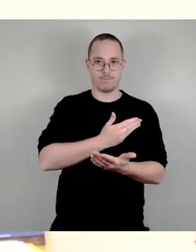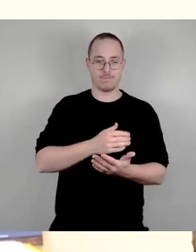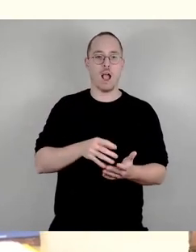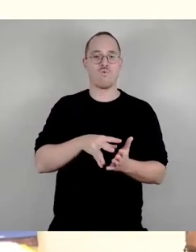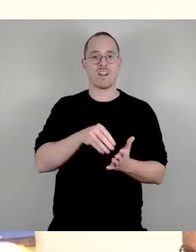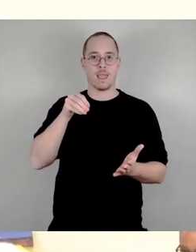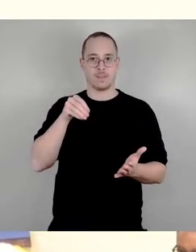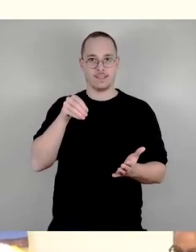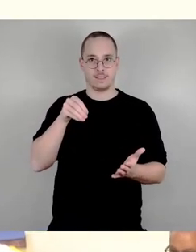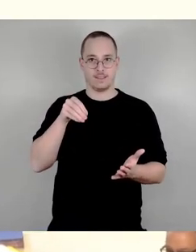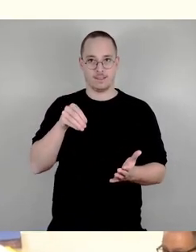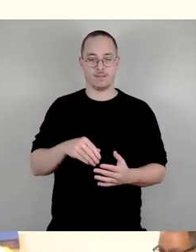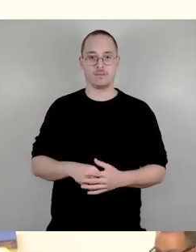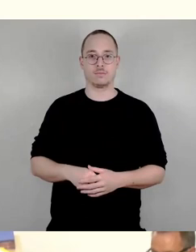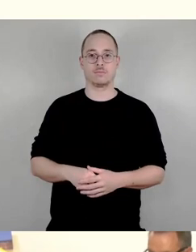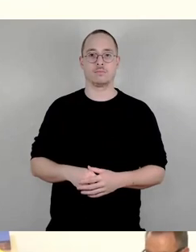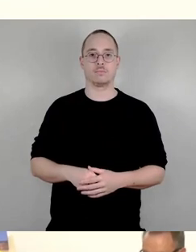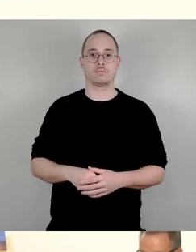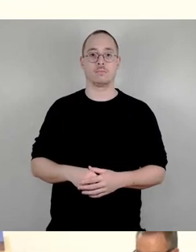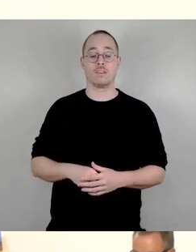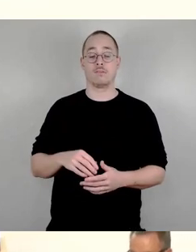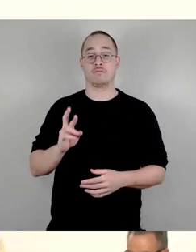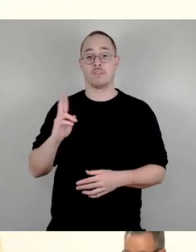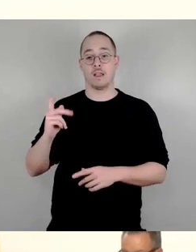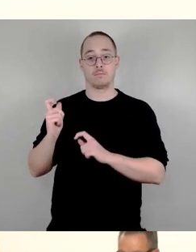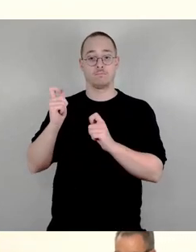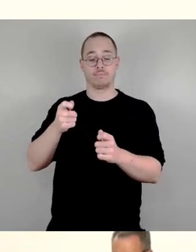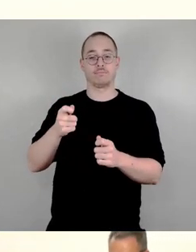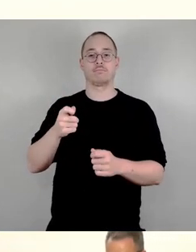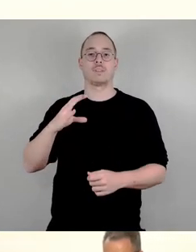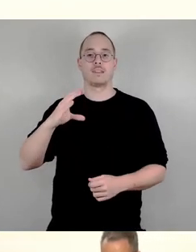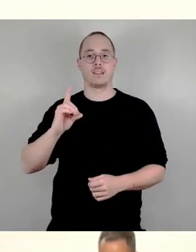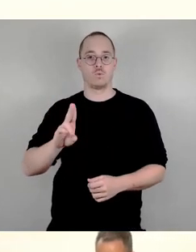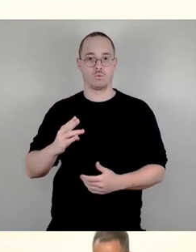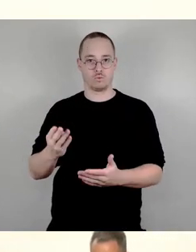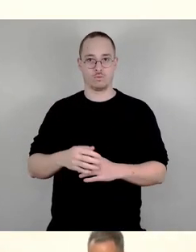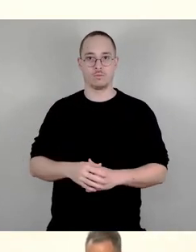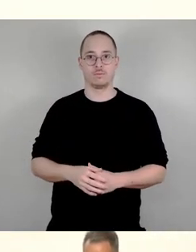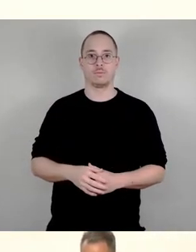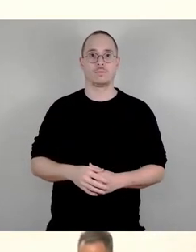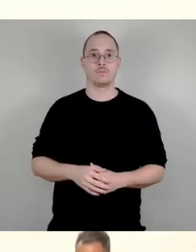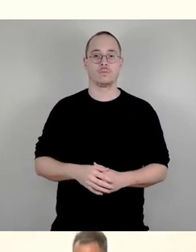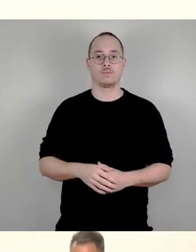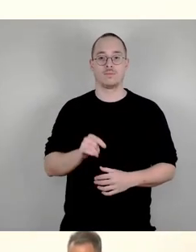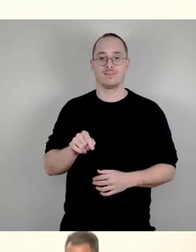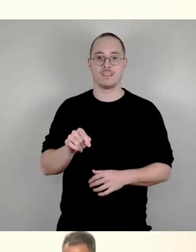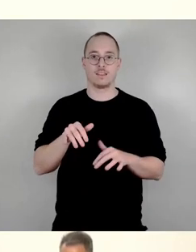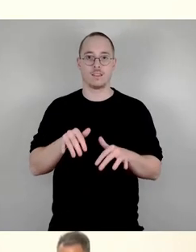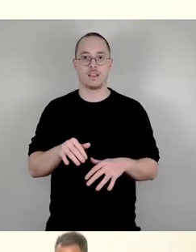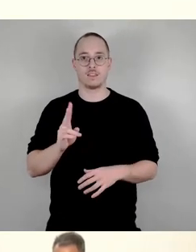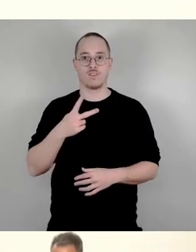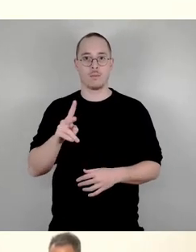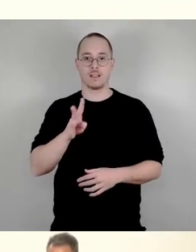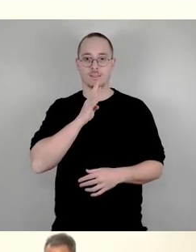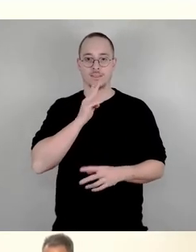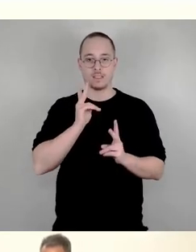zur zweimal Rederechten, die wir vergeben haben. Frau Nicole